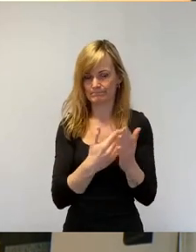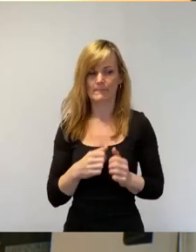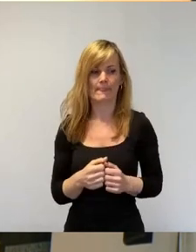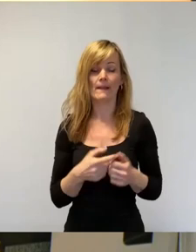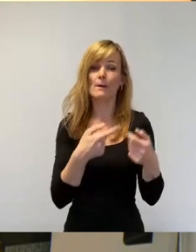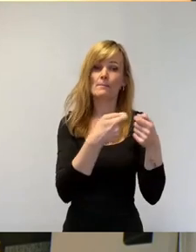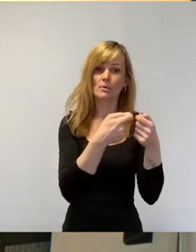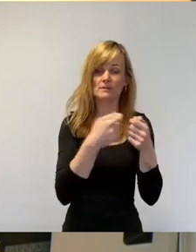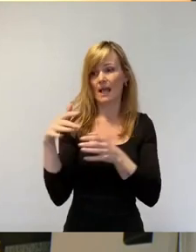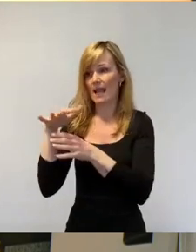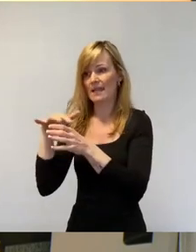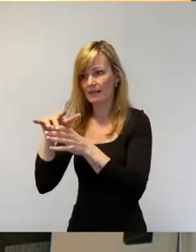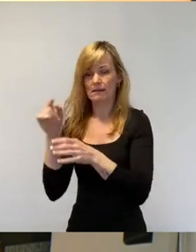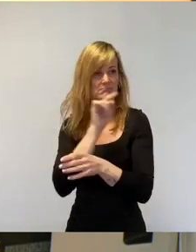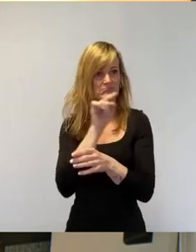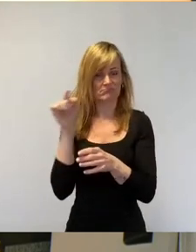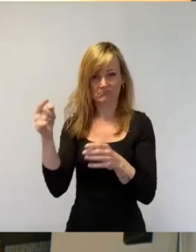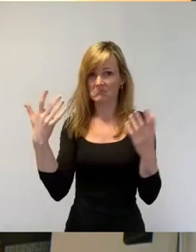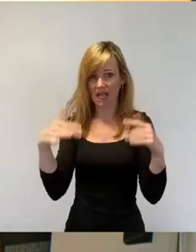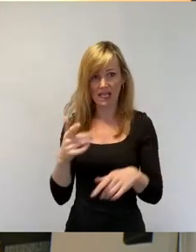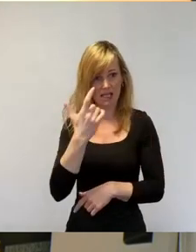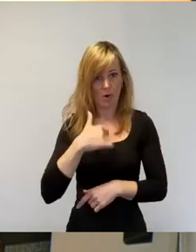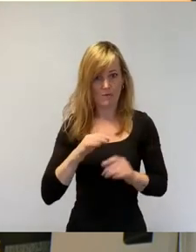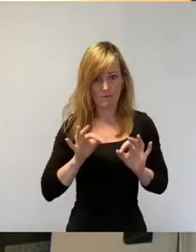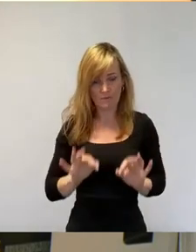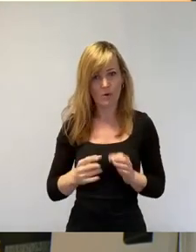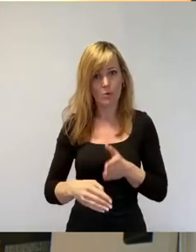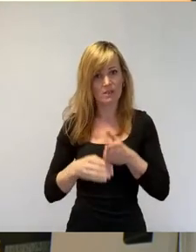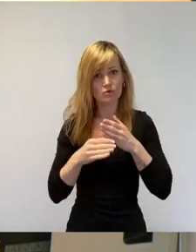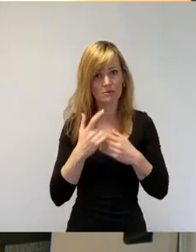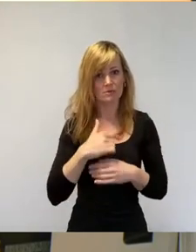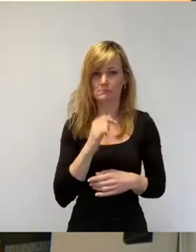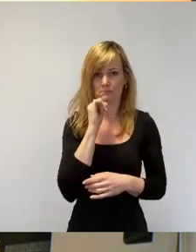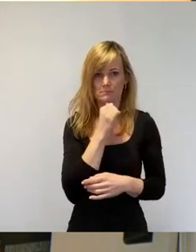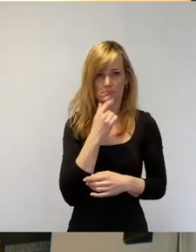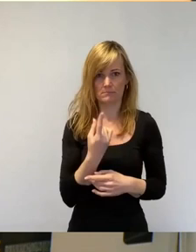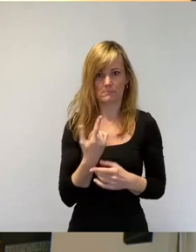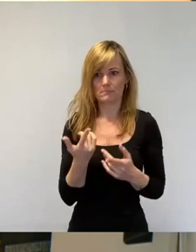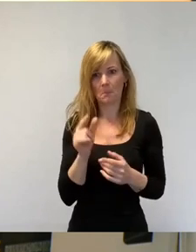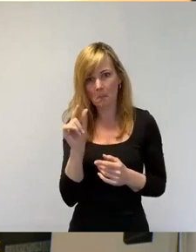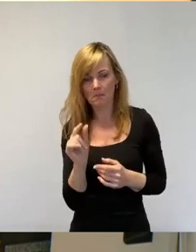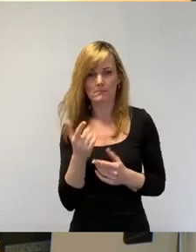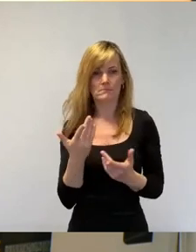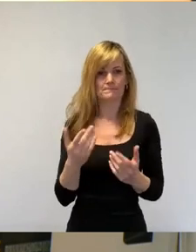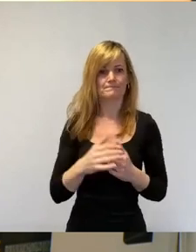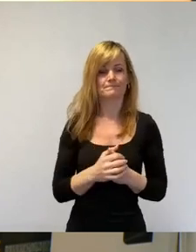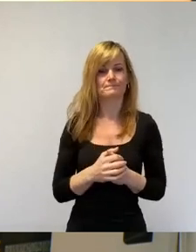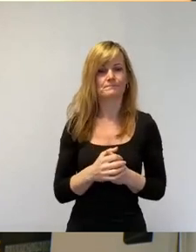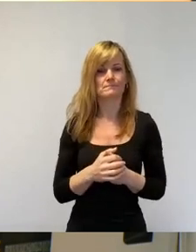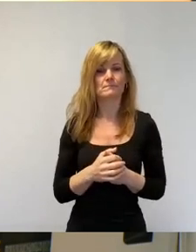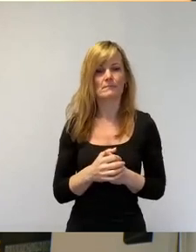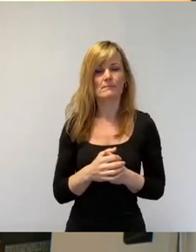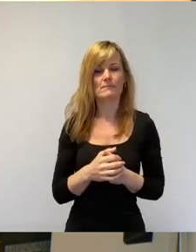bereit sind, uns angemessen zu unterstützen. Und wir haben uns in Dresden einen Teil davon von den Mehrkosten selber